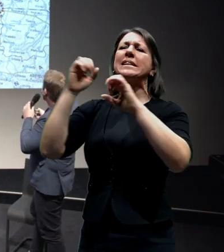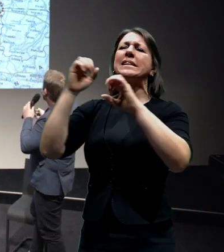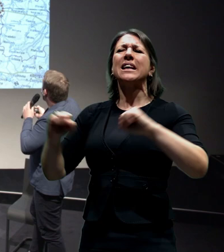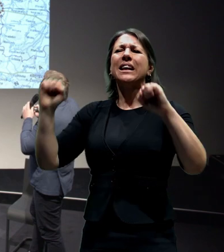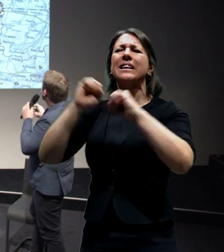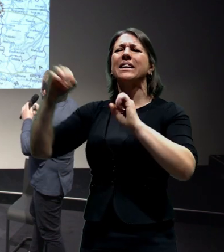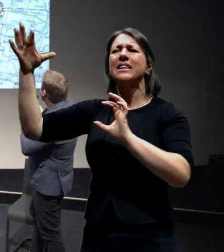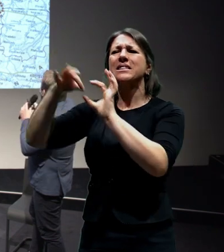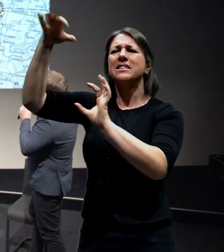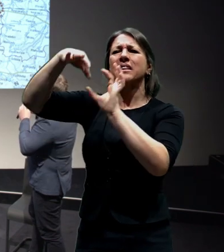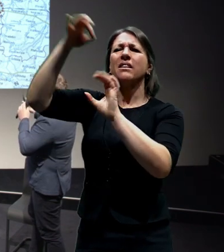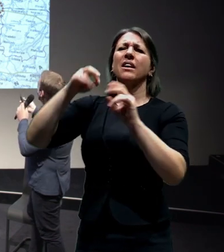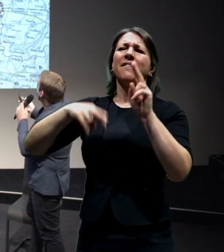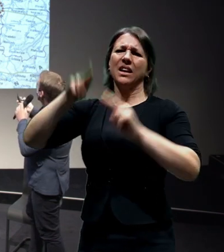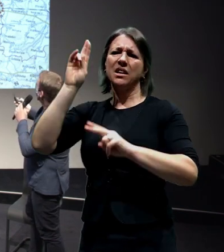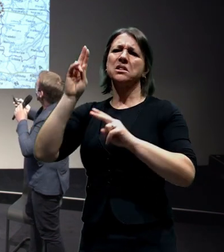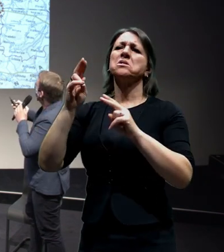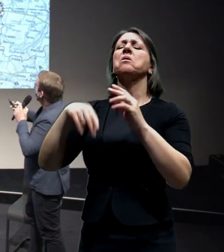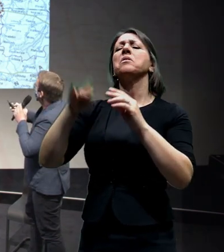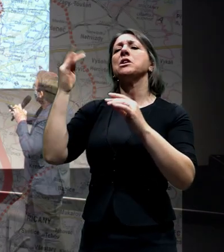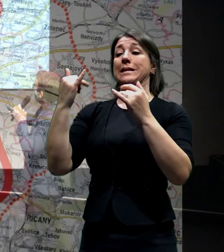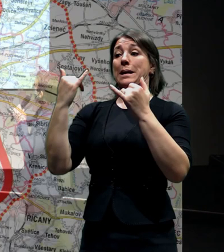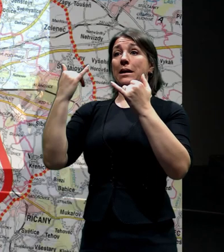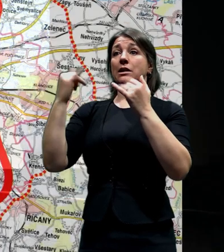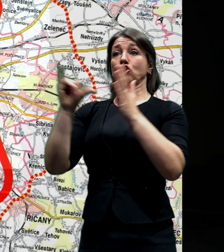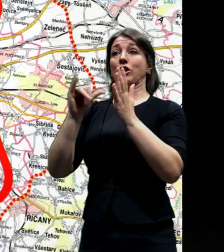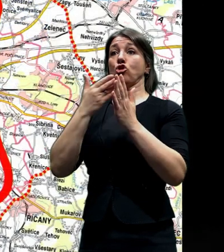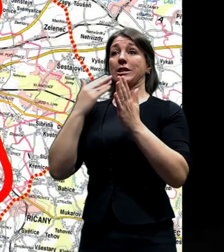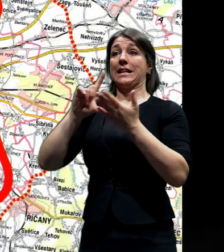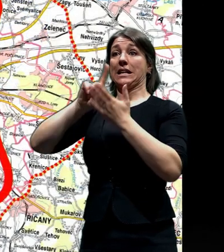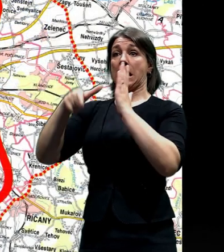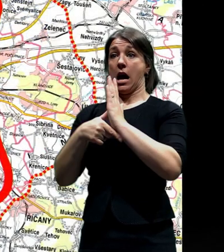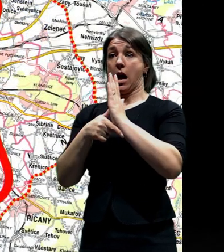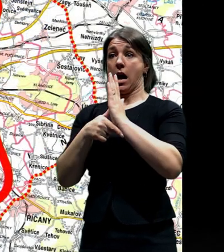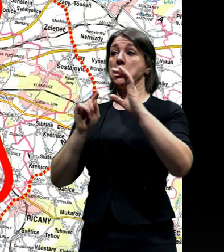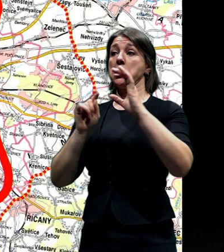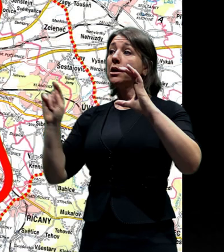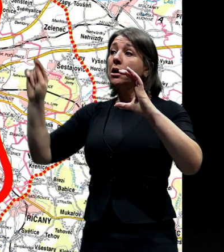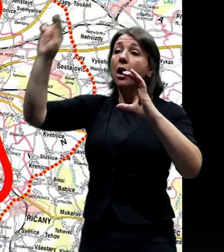silnic druhé třídy, která vede regionem a propuje významná regionální centra a jich